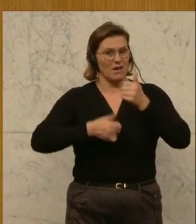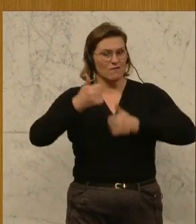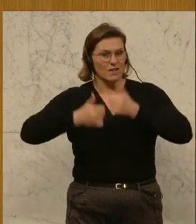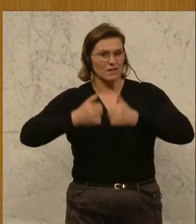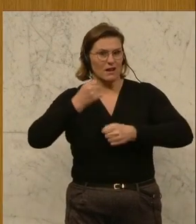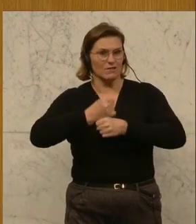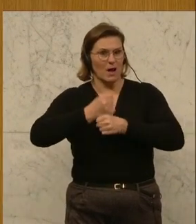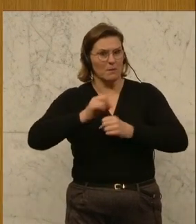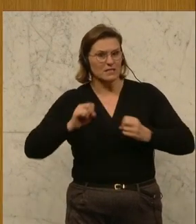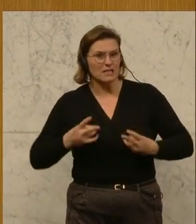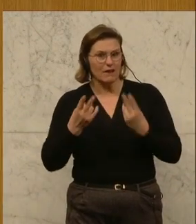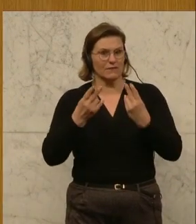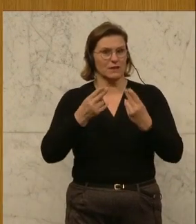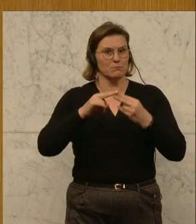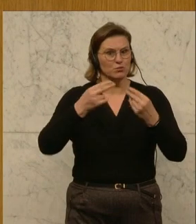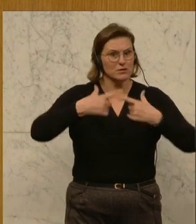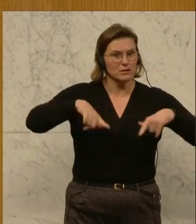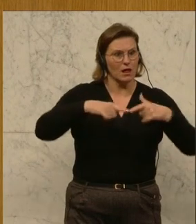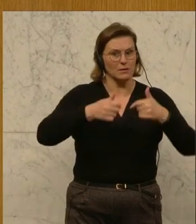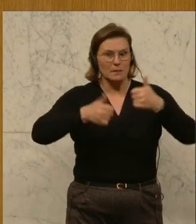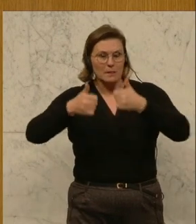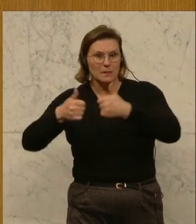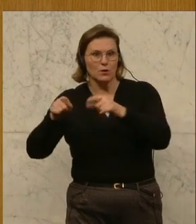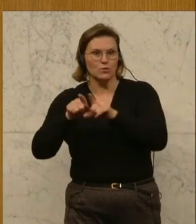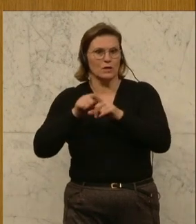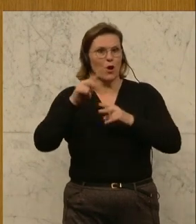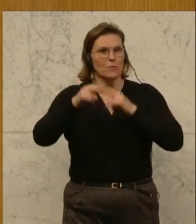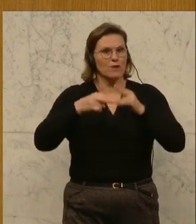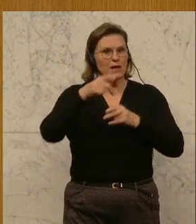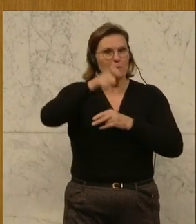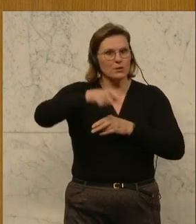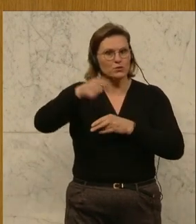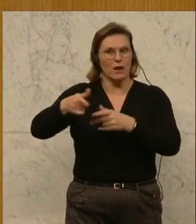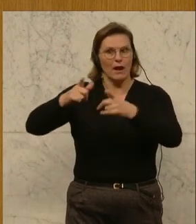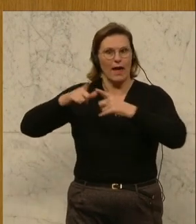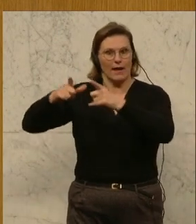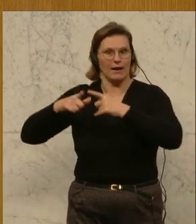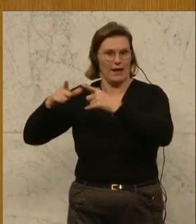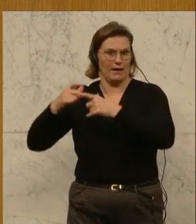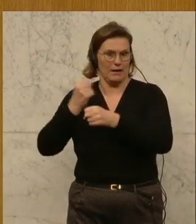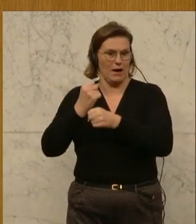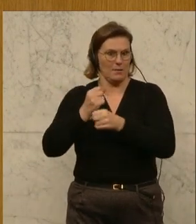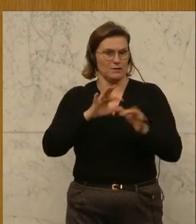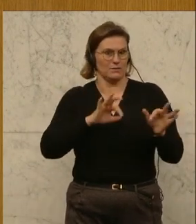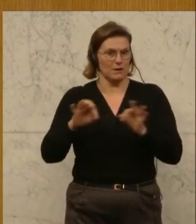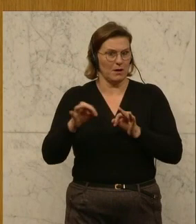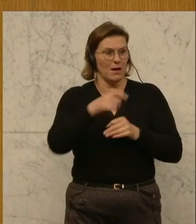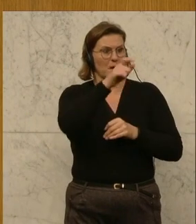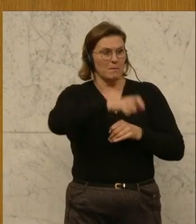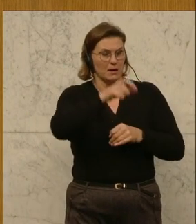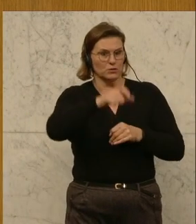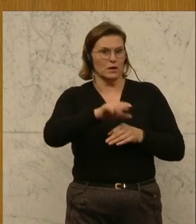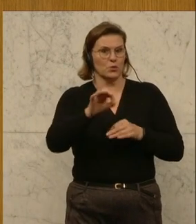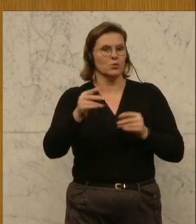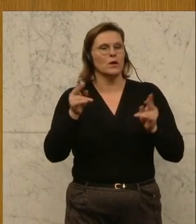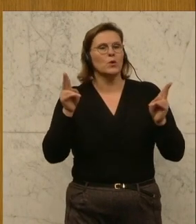Bundesländern. Und wir haben Pflegepersonal, das über Leiharbeitsfirmen arbeitet. Das ist dann fürs Personal gut, weil es